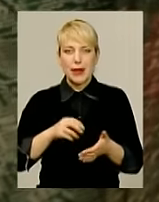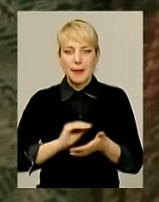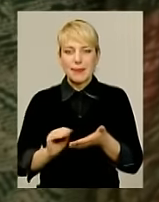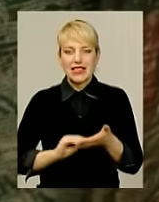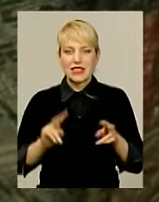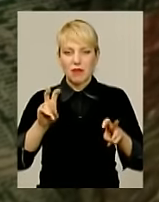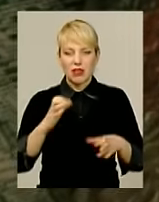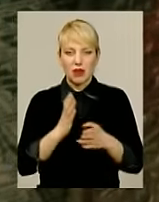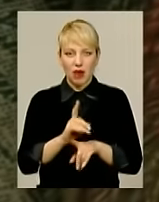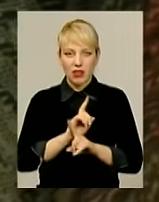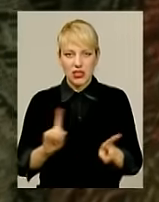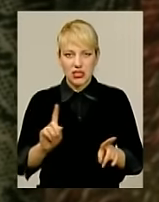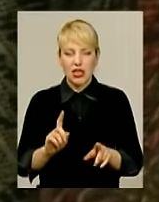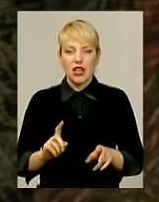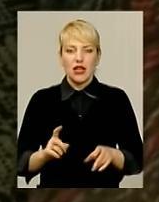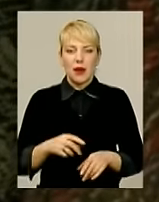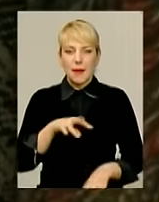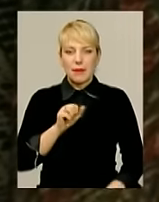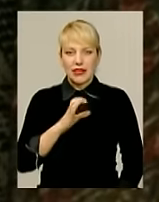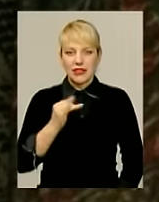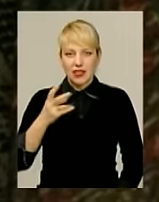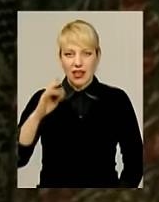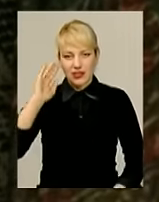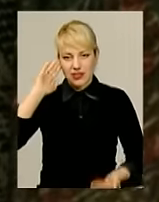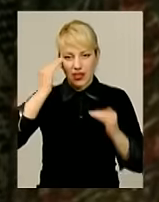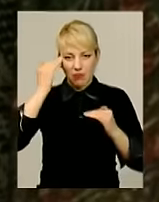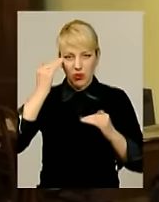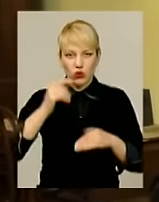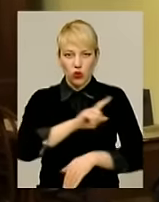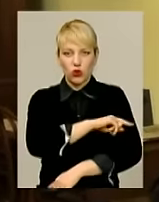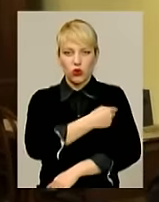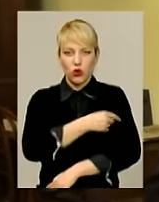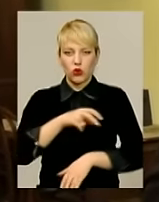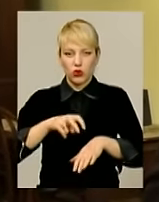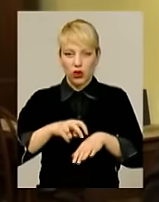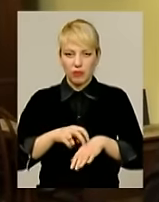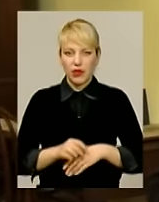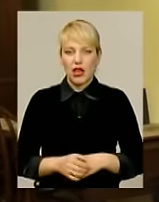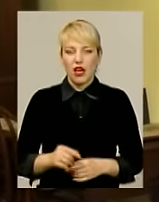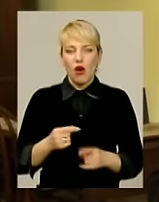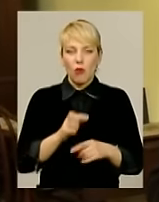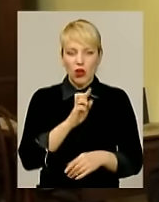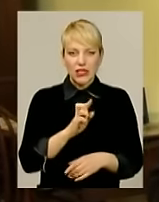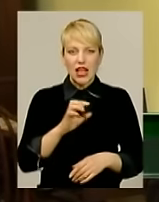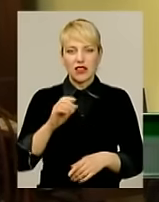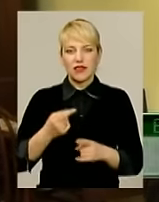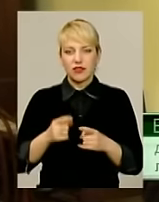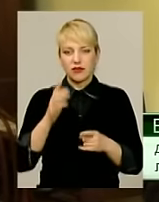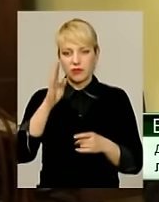дивовижну назву – «Місія схибленого доктора». Броніслав Антонович, взагалі, він